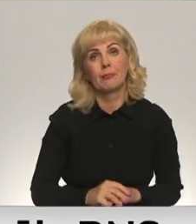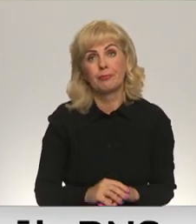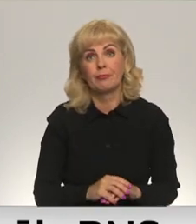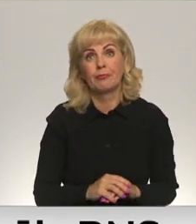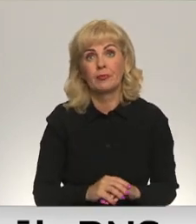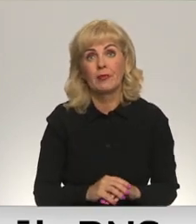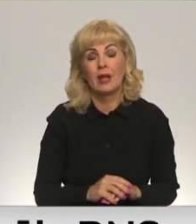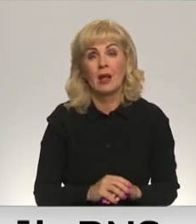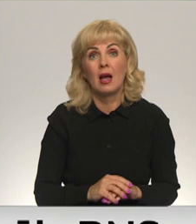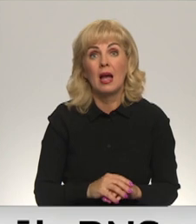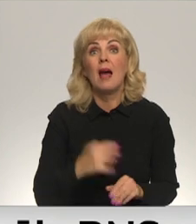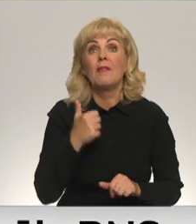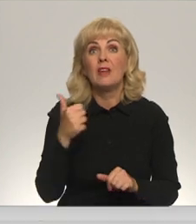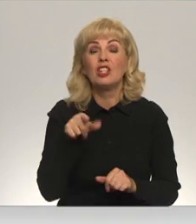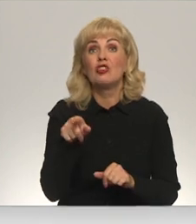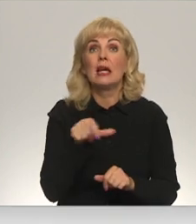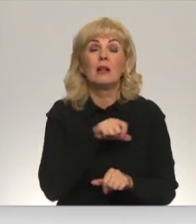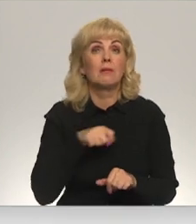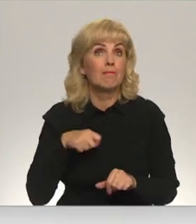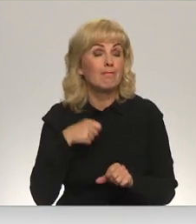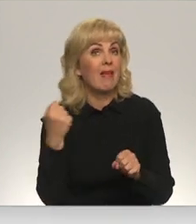Viņš ir darītājs,